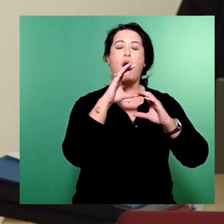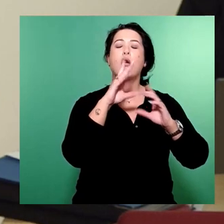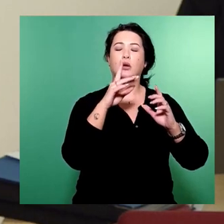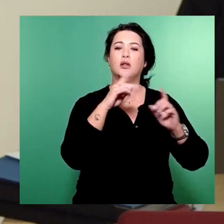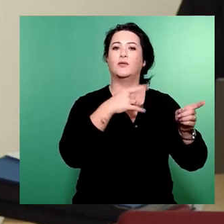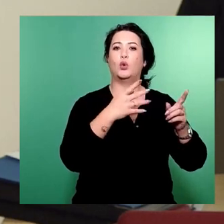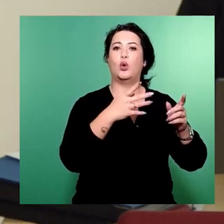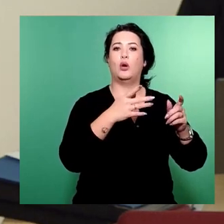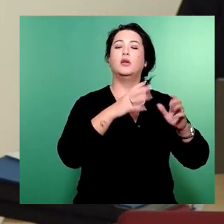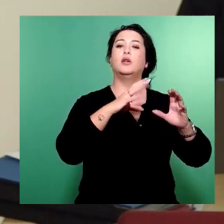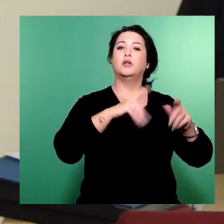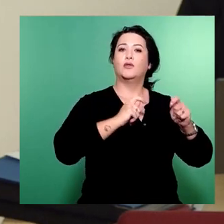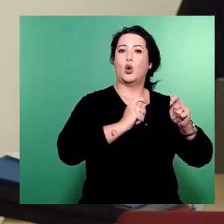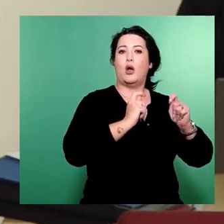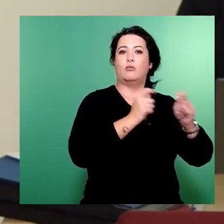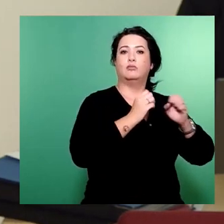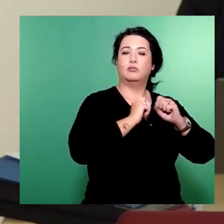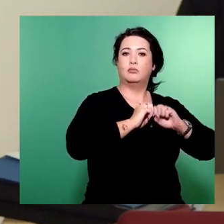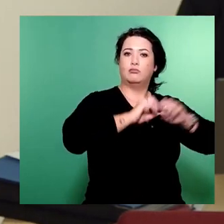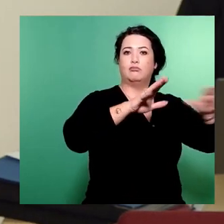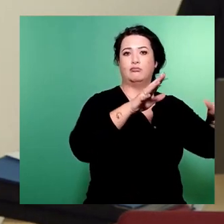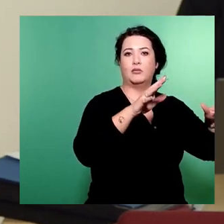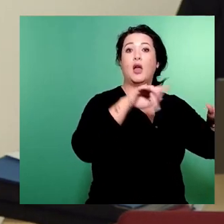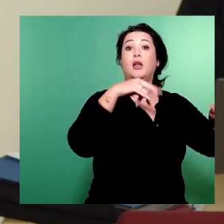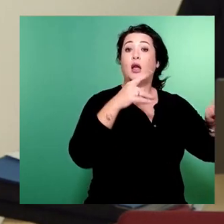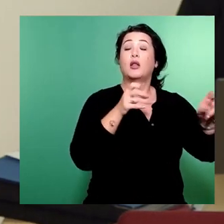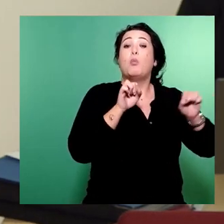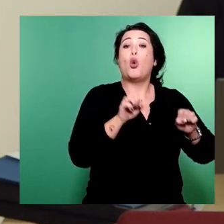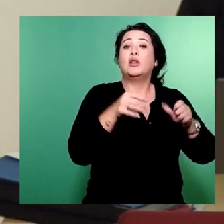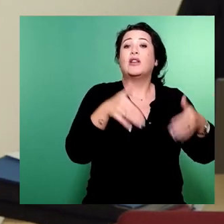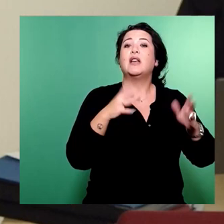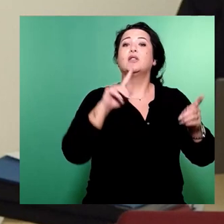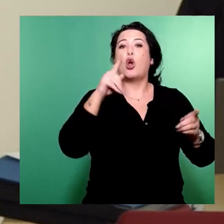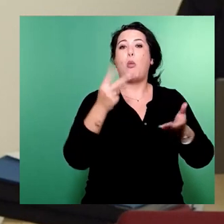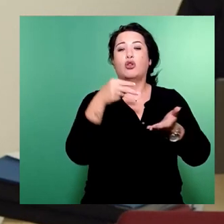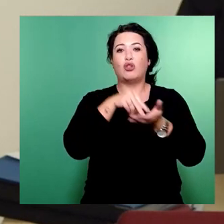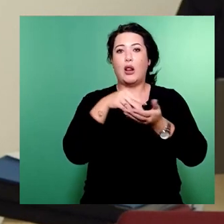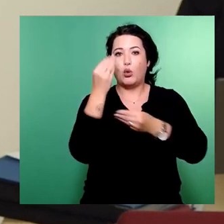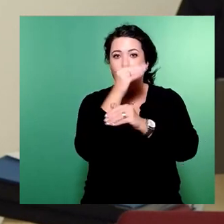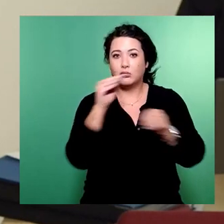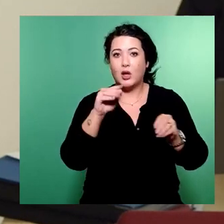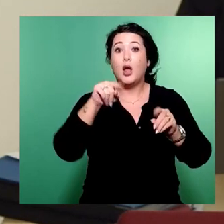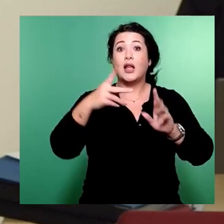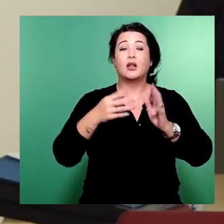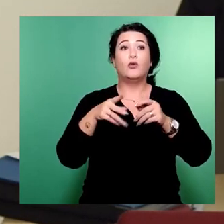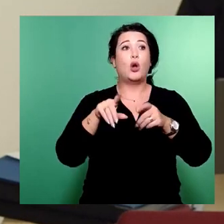nochmal Stellung zu nehmen. Vor der ersten Tektur gab es ja kein klassisches